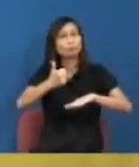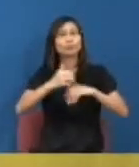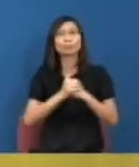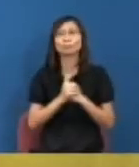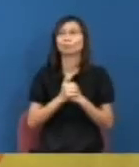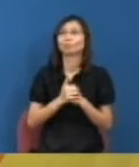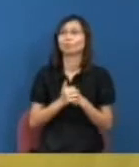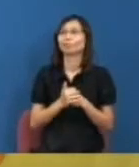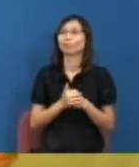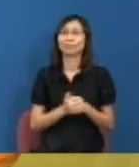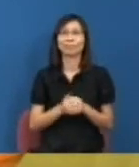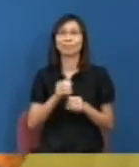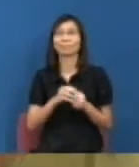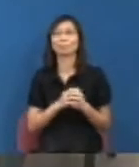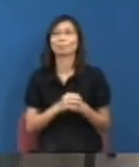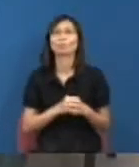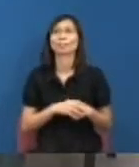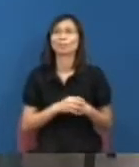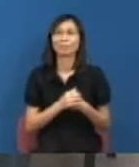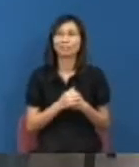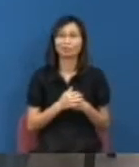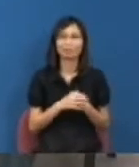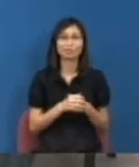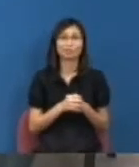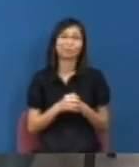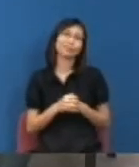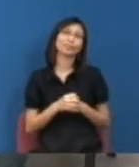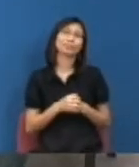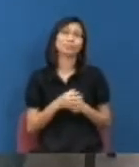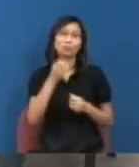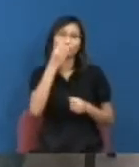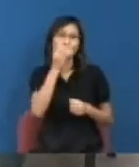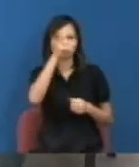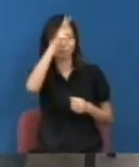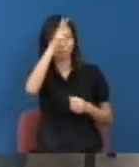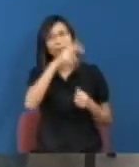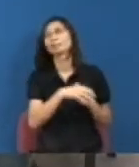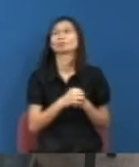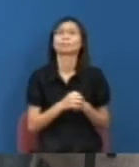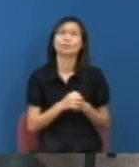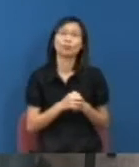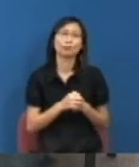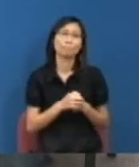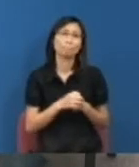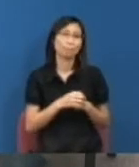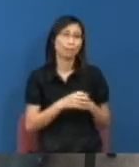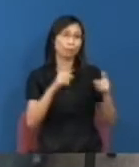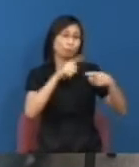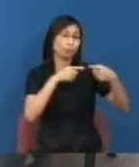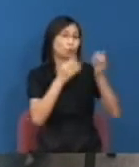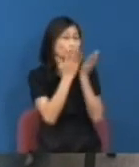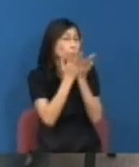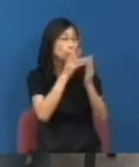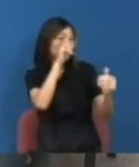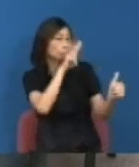坐水習慣了香港政治就是要升秋水看到大學裏面的行政各